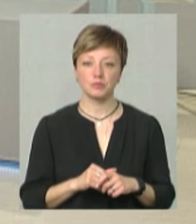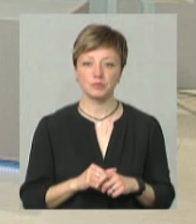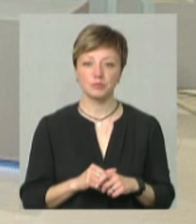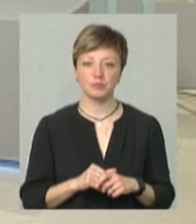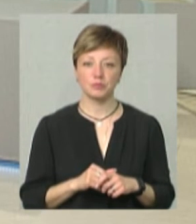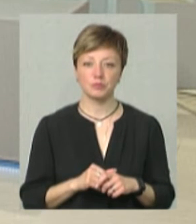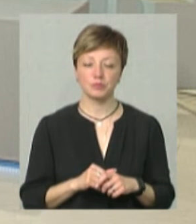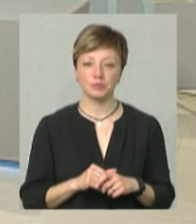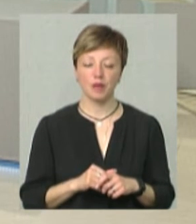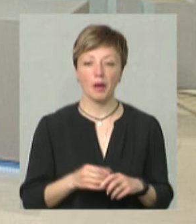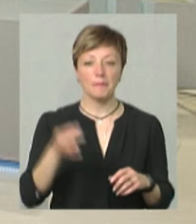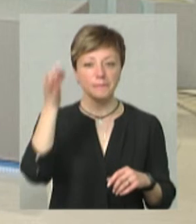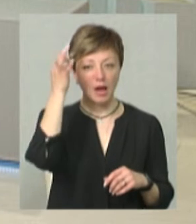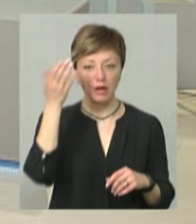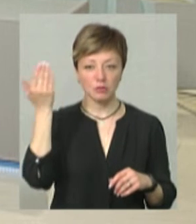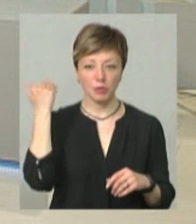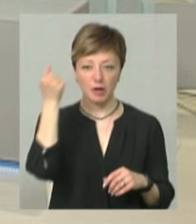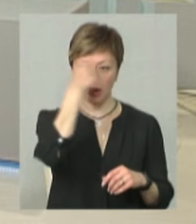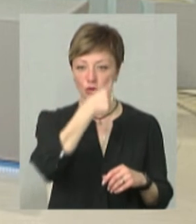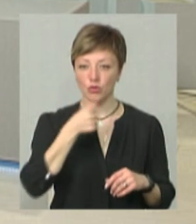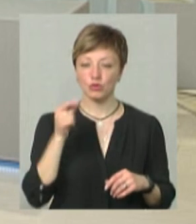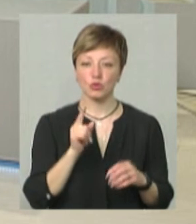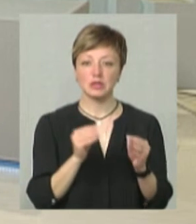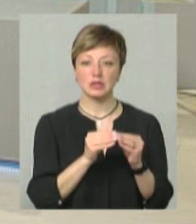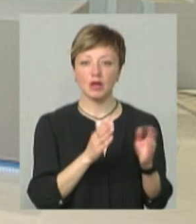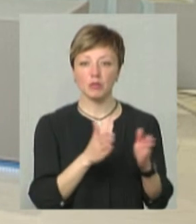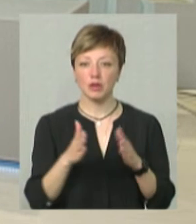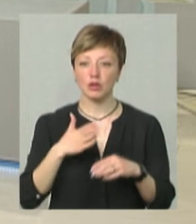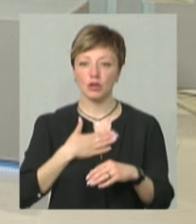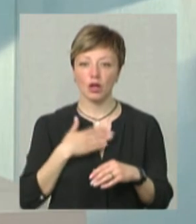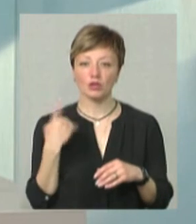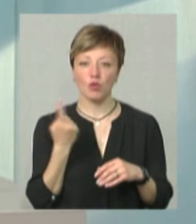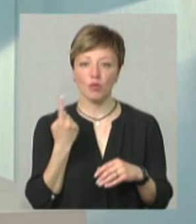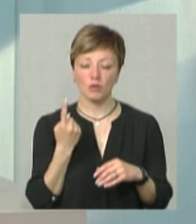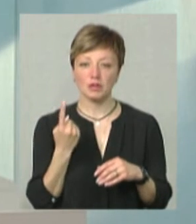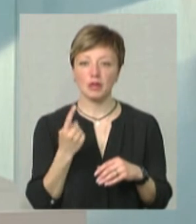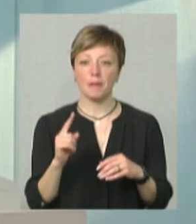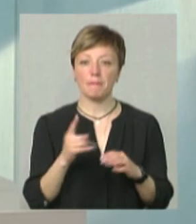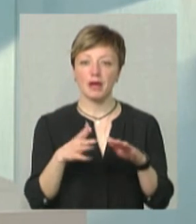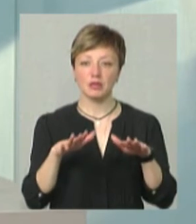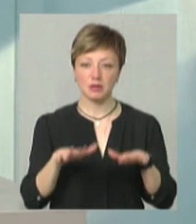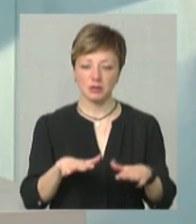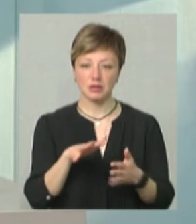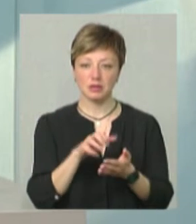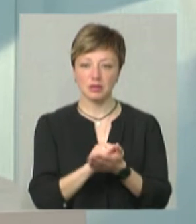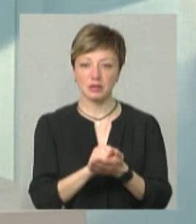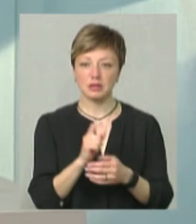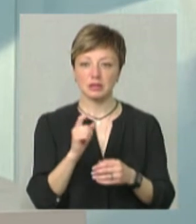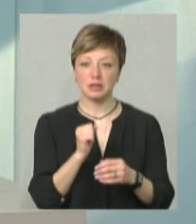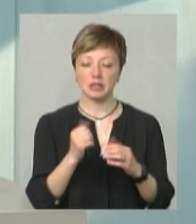Пригадуємо з попередніх років, що стабільно наша область утримувала першість за